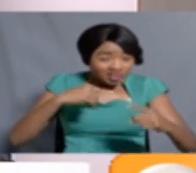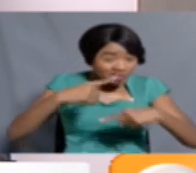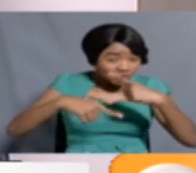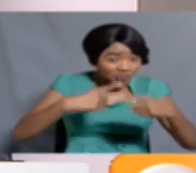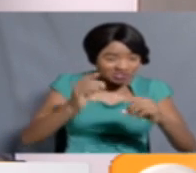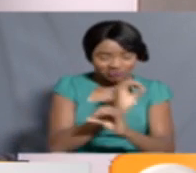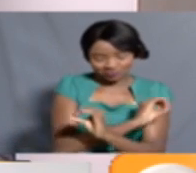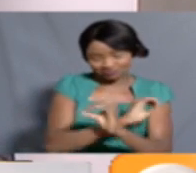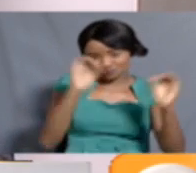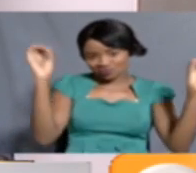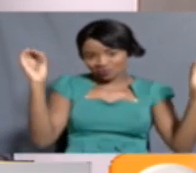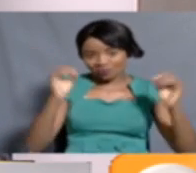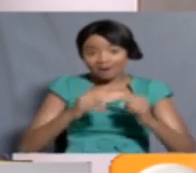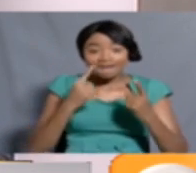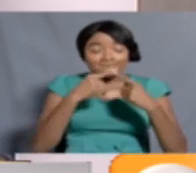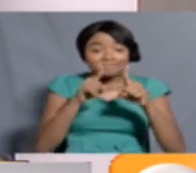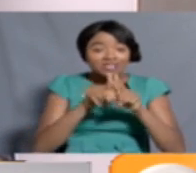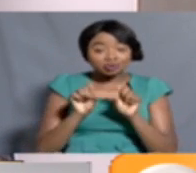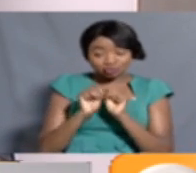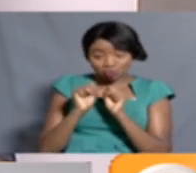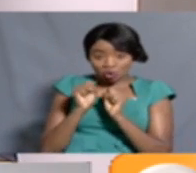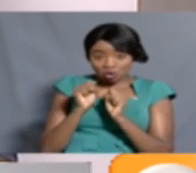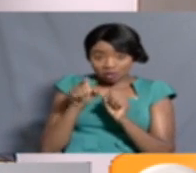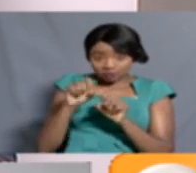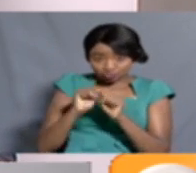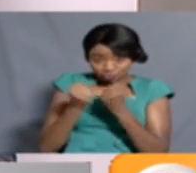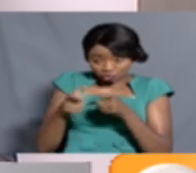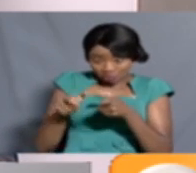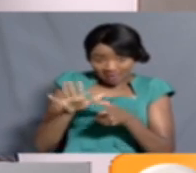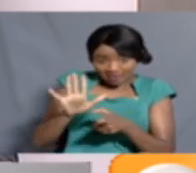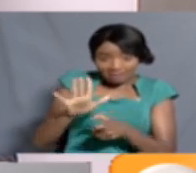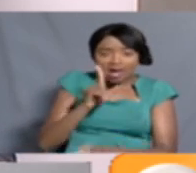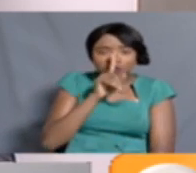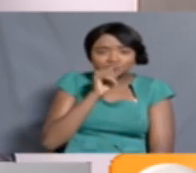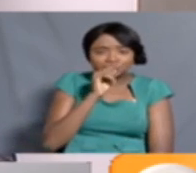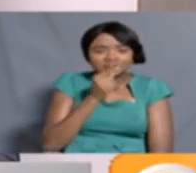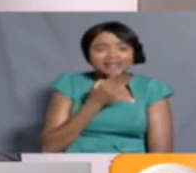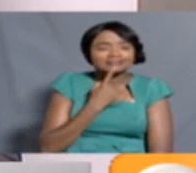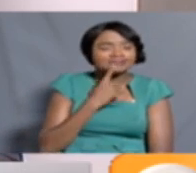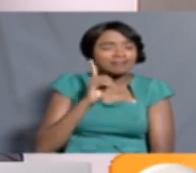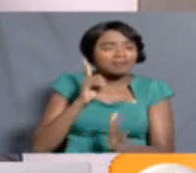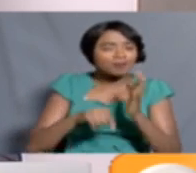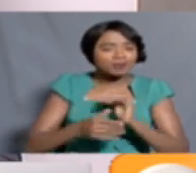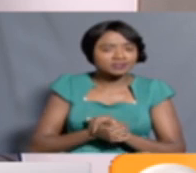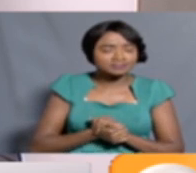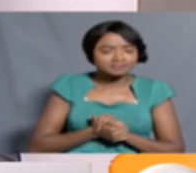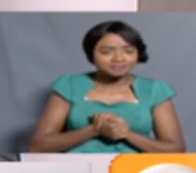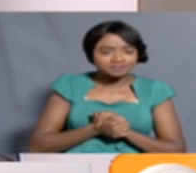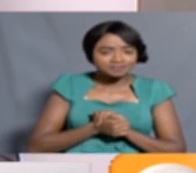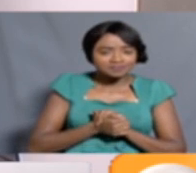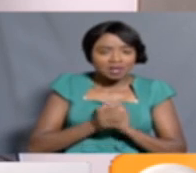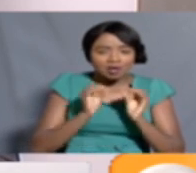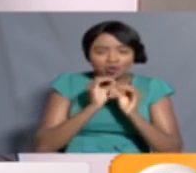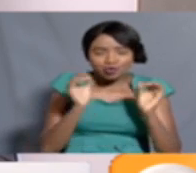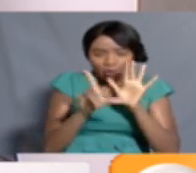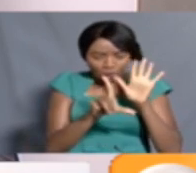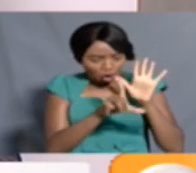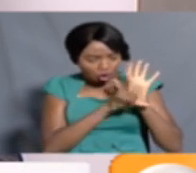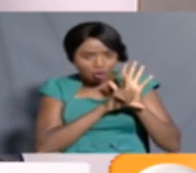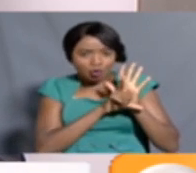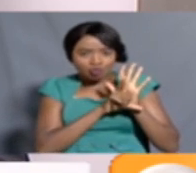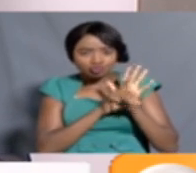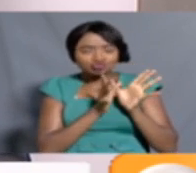simu za rununu. Lakini kupitia mtandao wake wa Twitter, msimamizi mkuwa wa fanyikazi wa ikulu, nzioka wa ita. Hamesema kwa mba hakuna sheria ina